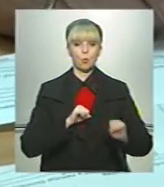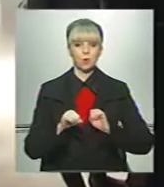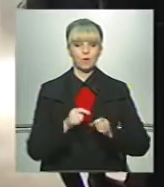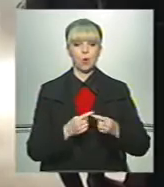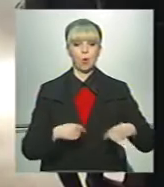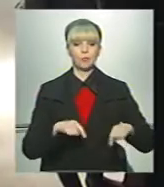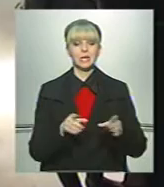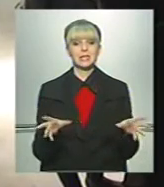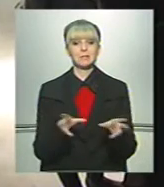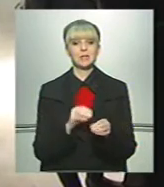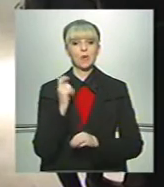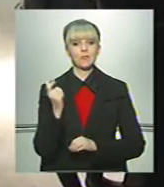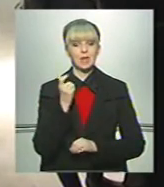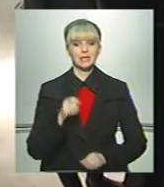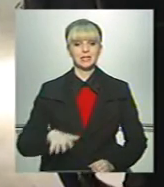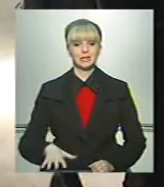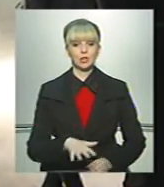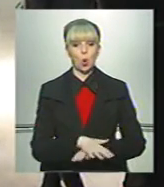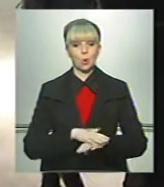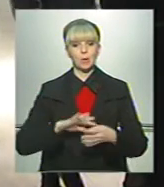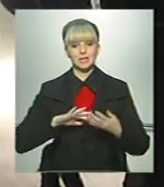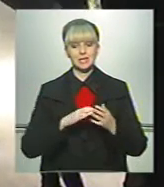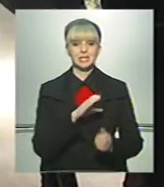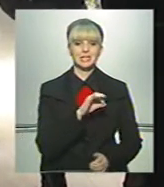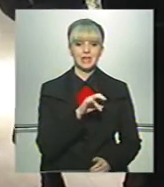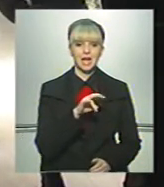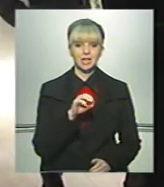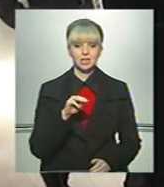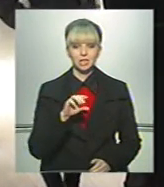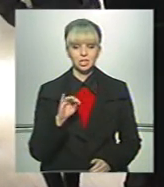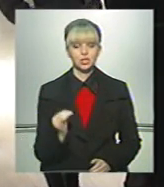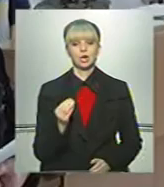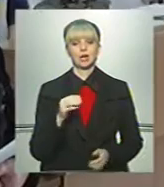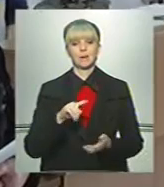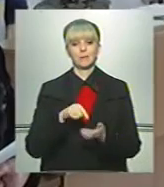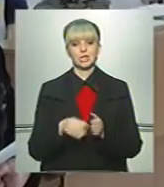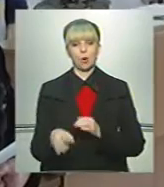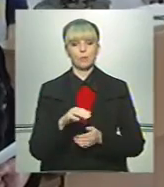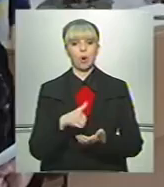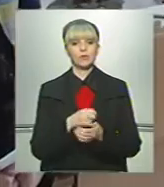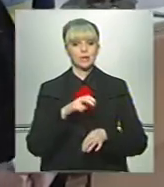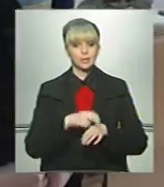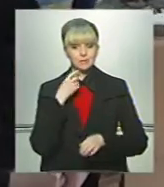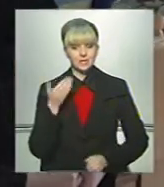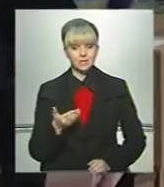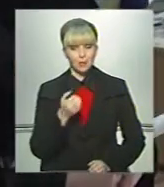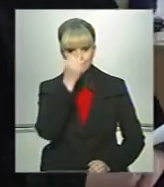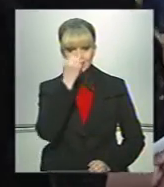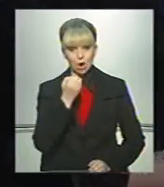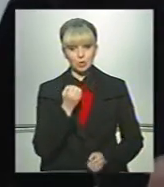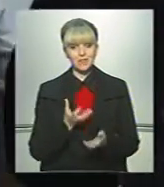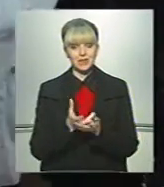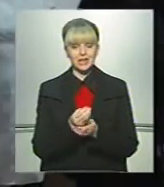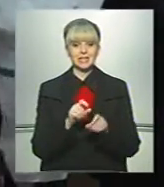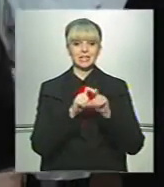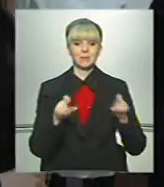об'єктами спільної власності територіальних громад сіл, селищ, міст області. Головний лікар звітує – благодійні внески диспенсер